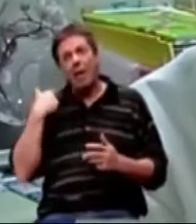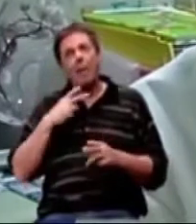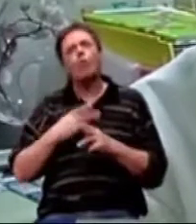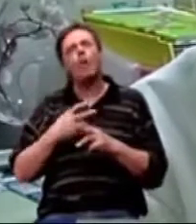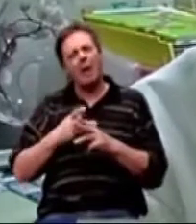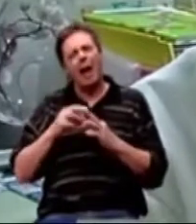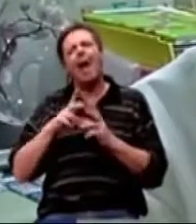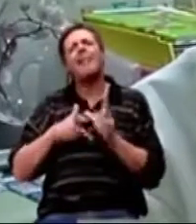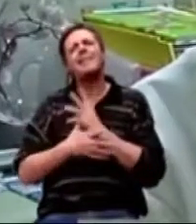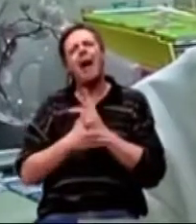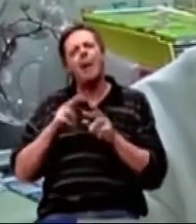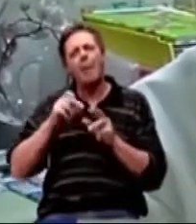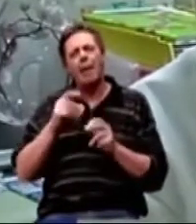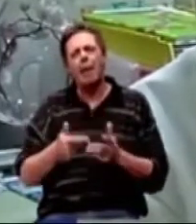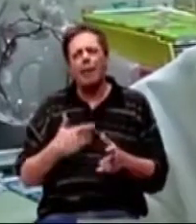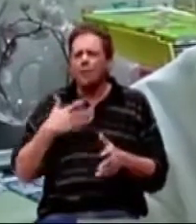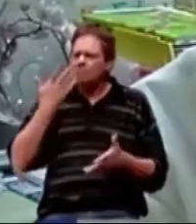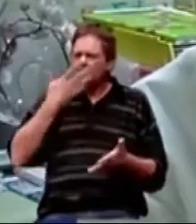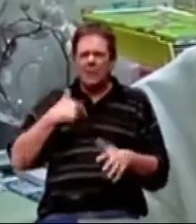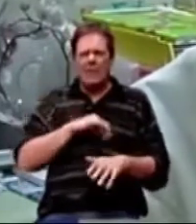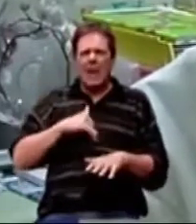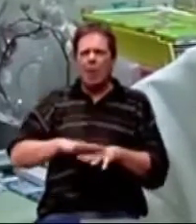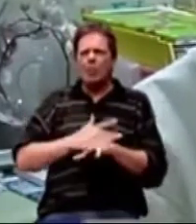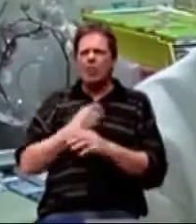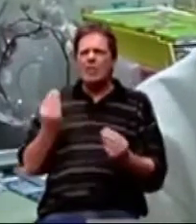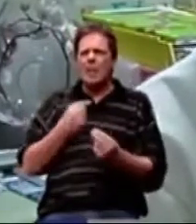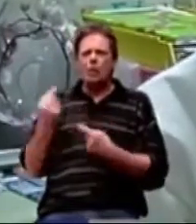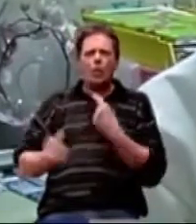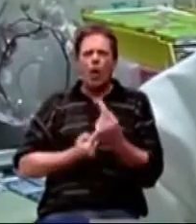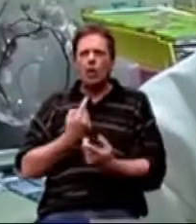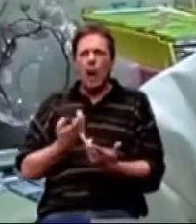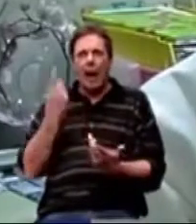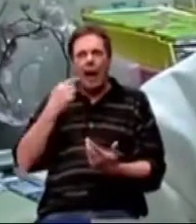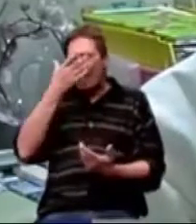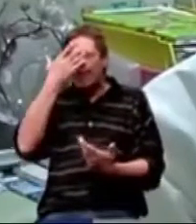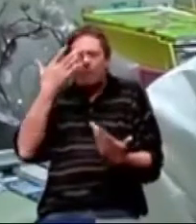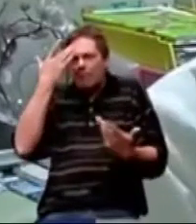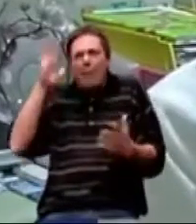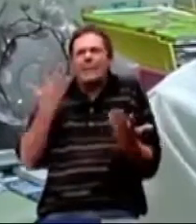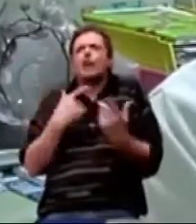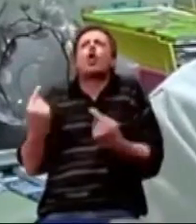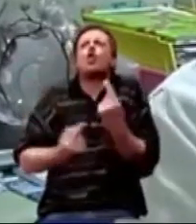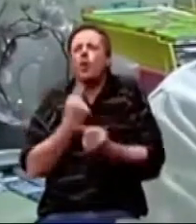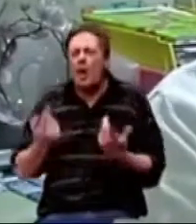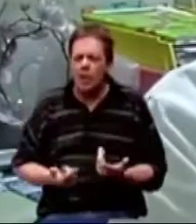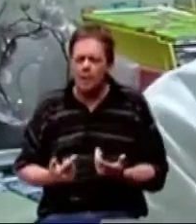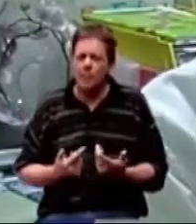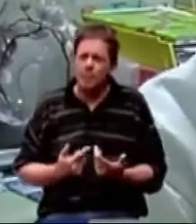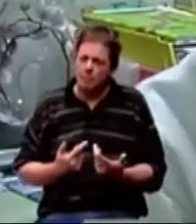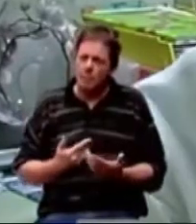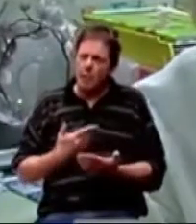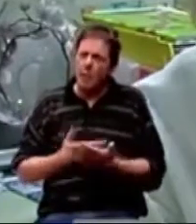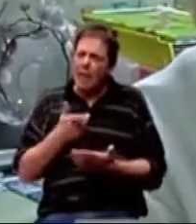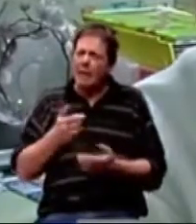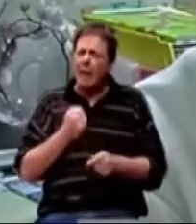toga što osjeća da se nešto s njom zbiva, u biti ne zna što se to zbiva i obično tada napravim